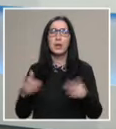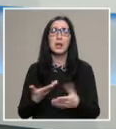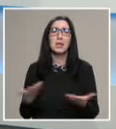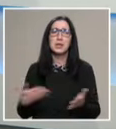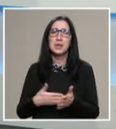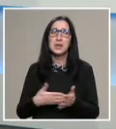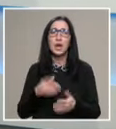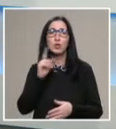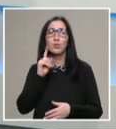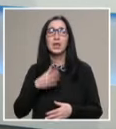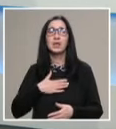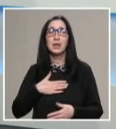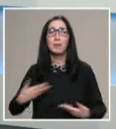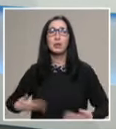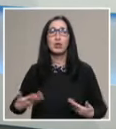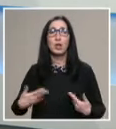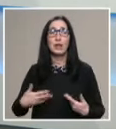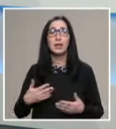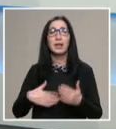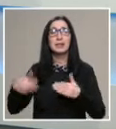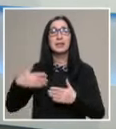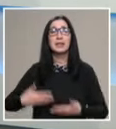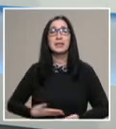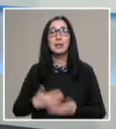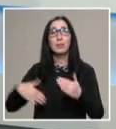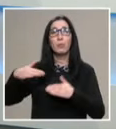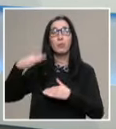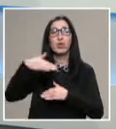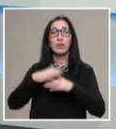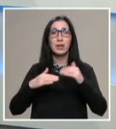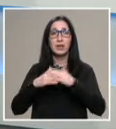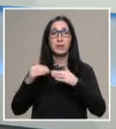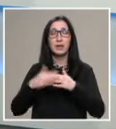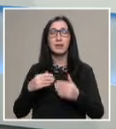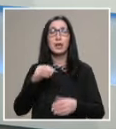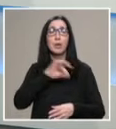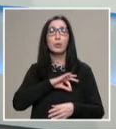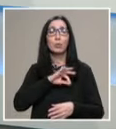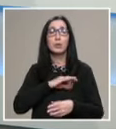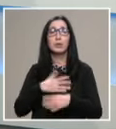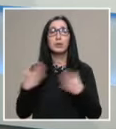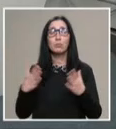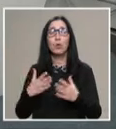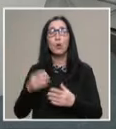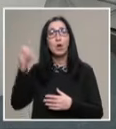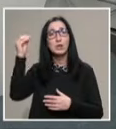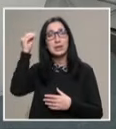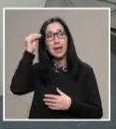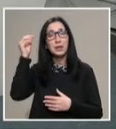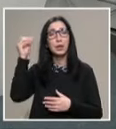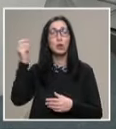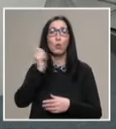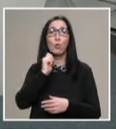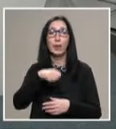човек да има желание. За интереса към повишаването на квалификацията и придобиването на нови знания и умения, сега ще разговаряме